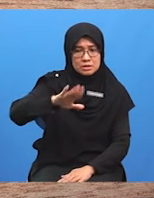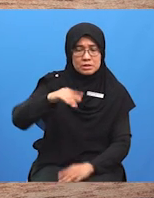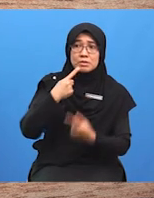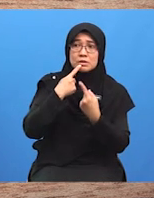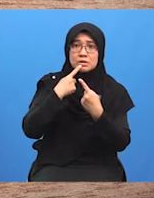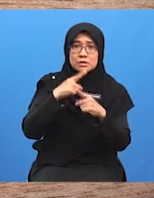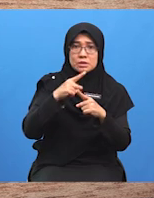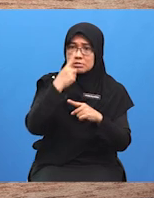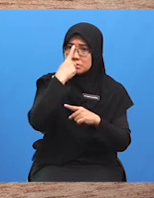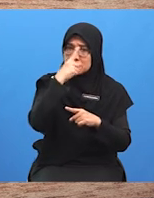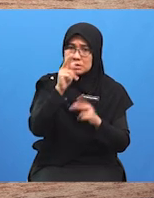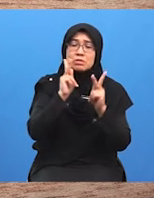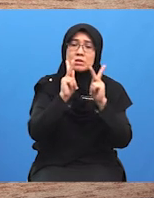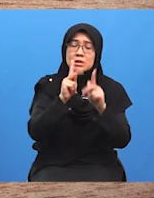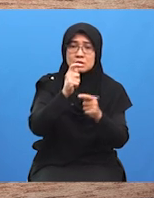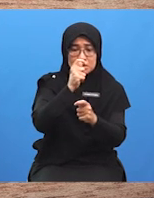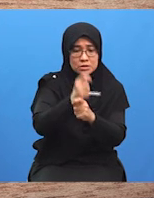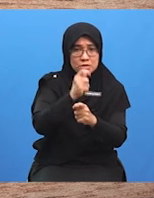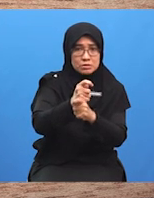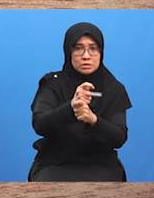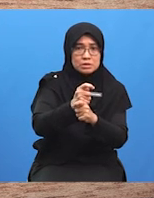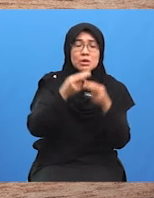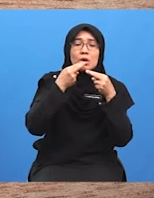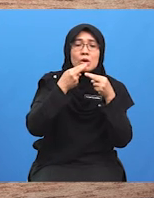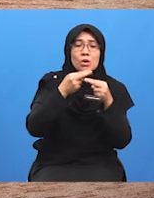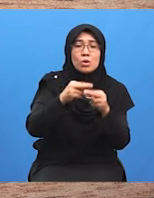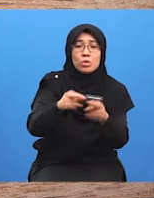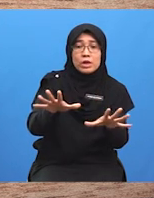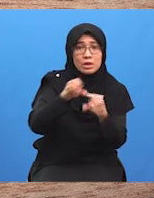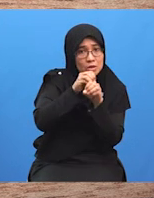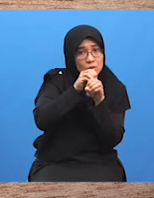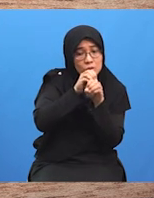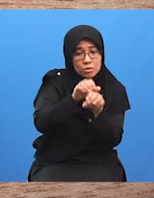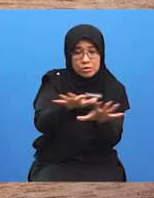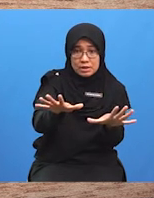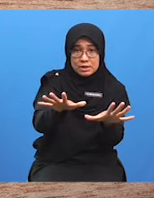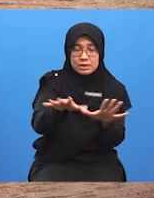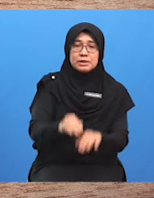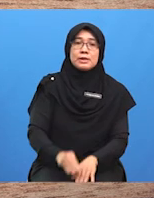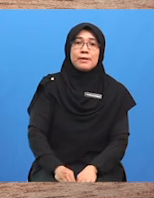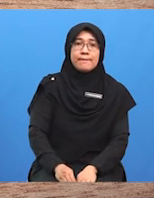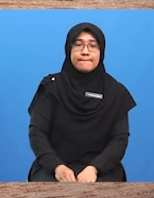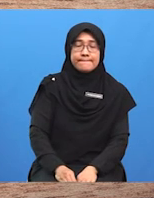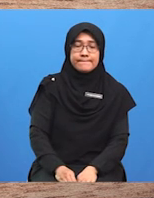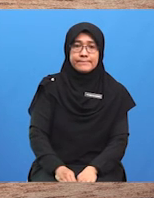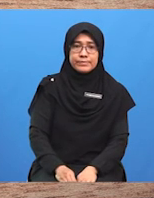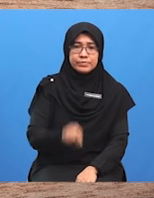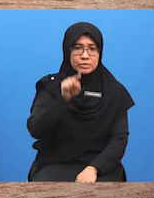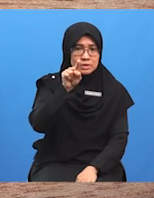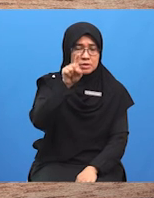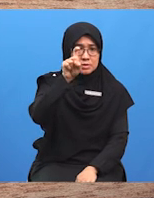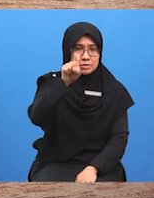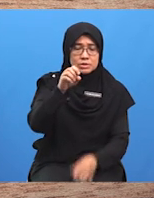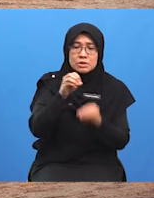kata tugas yang diberikan Iaitu, huraikan Bagi soalan dua Pelajar